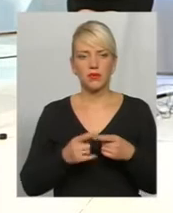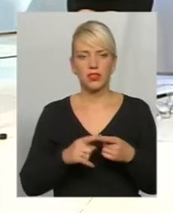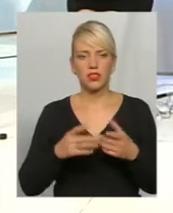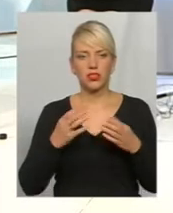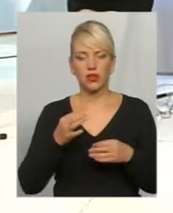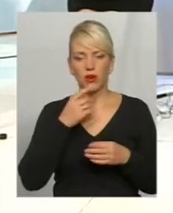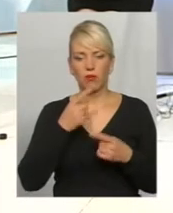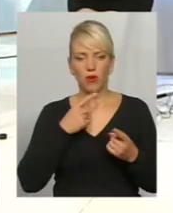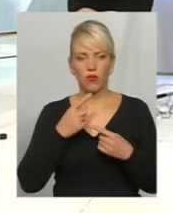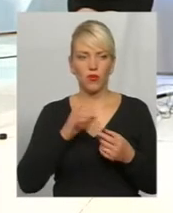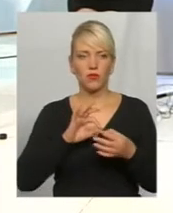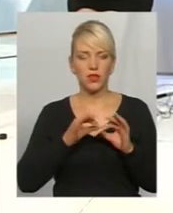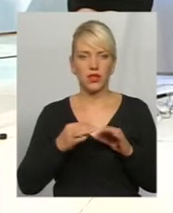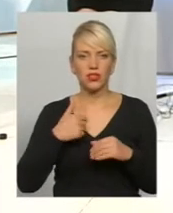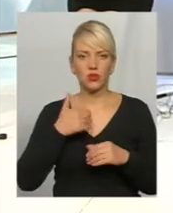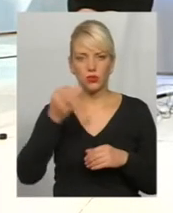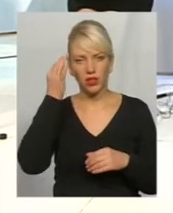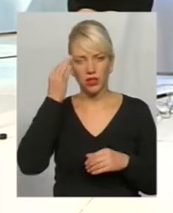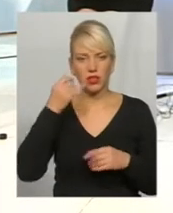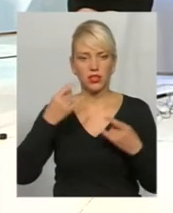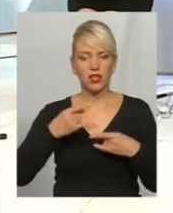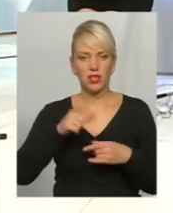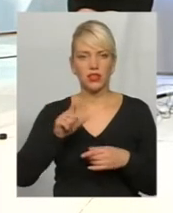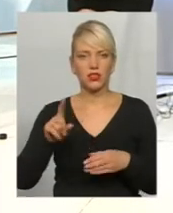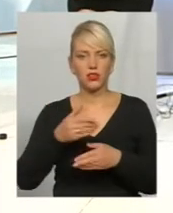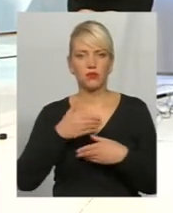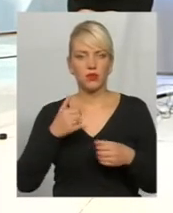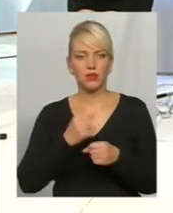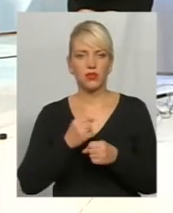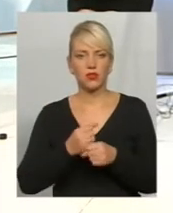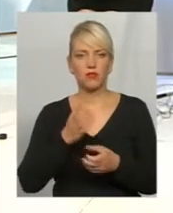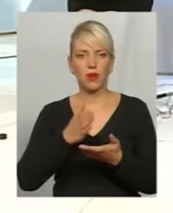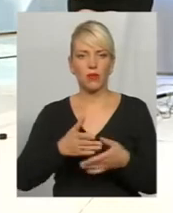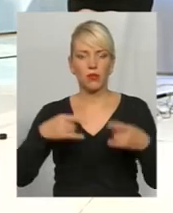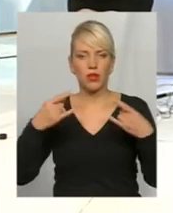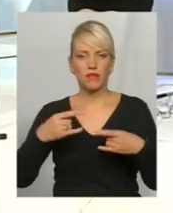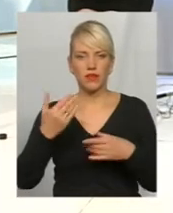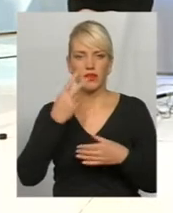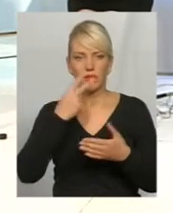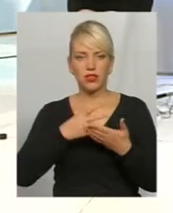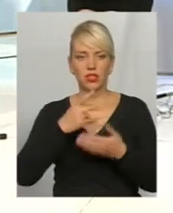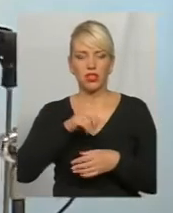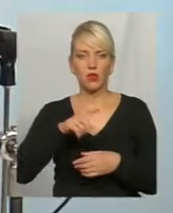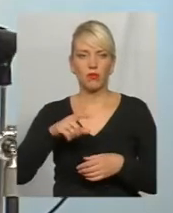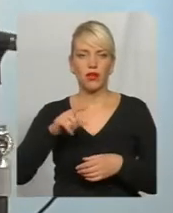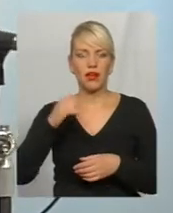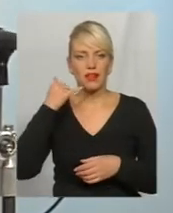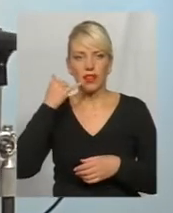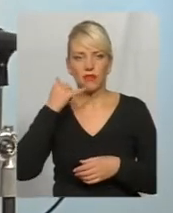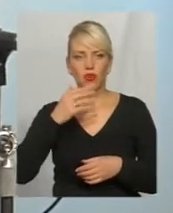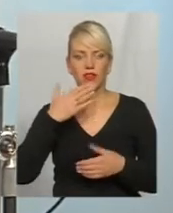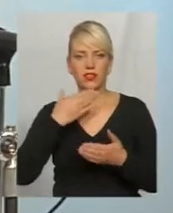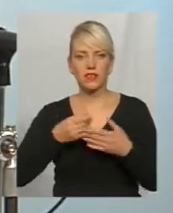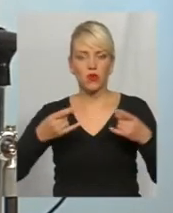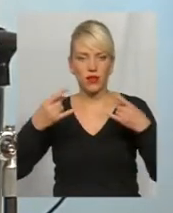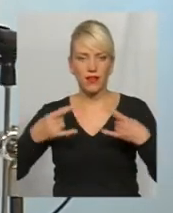ще більш детальніше. Хочу нагадати нашим телеглядачам, що ми працюємо у прямому ефірі. Ви бачите номер телефона на своїх екранах. Якщо